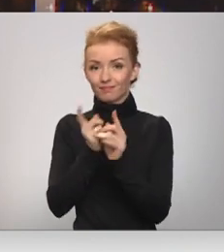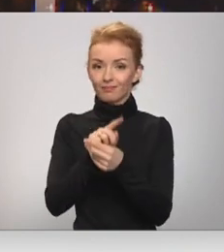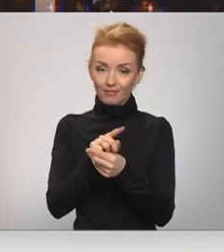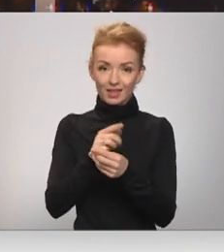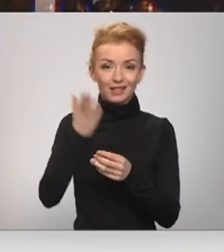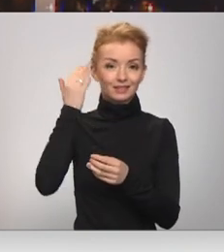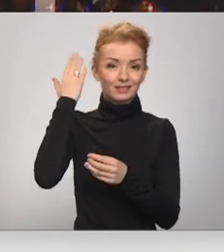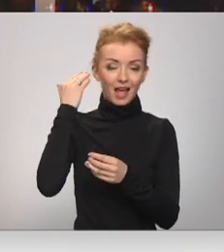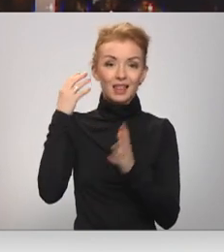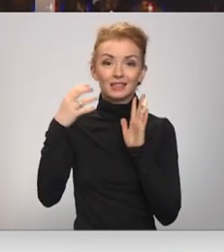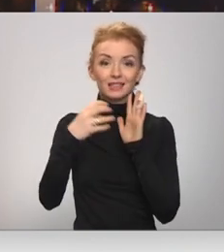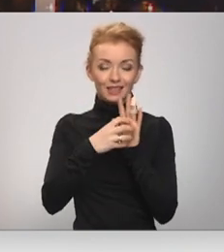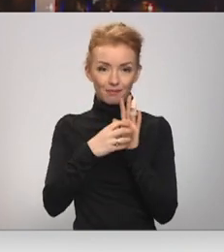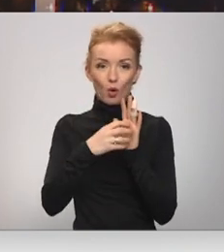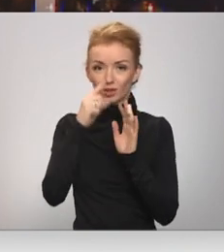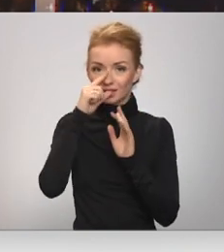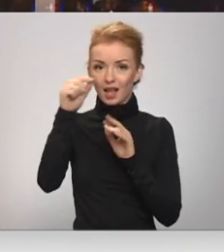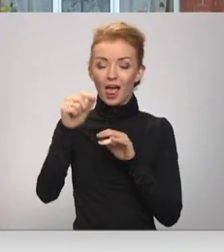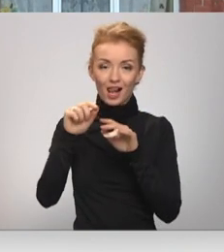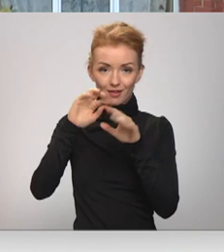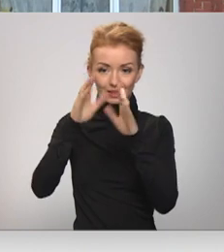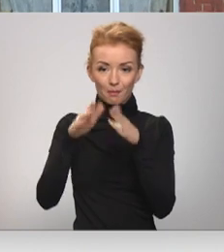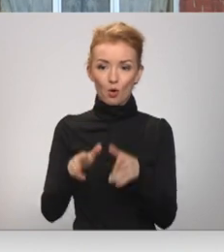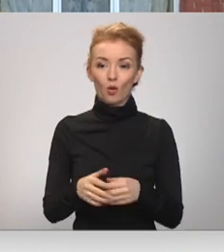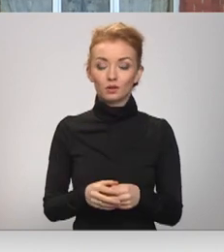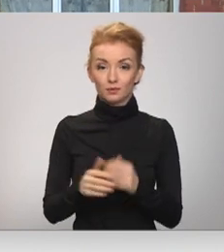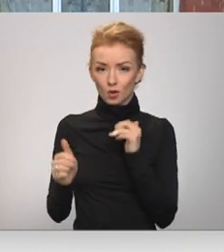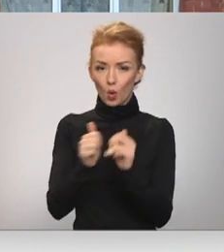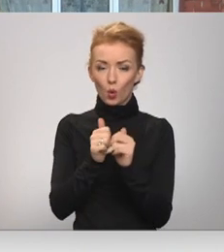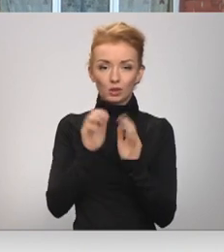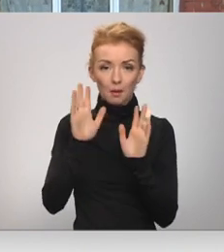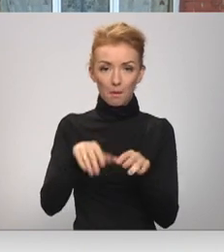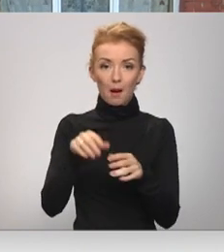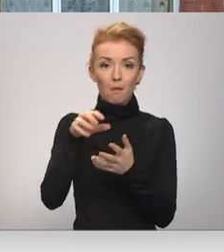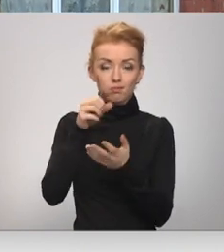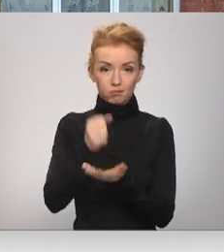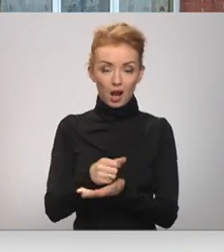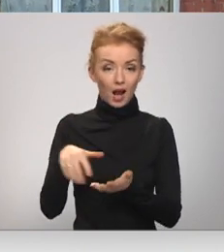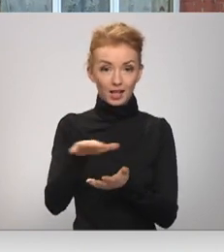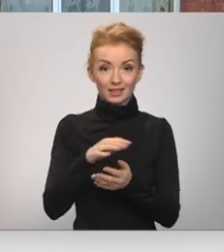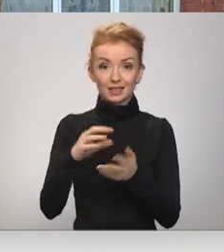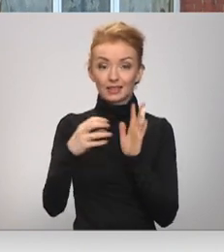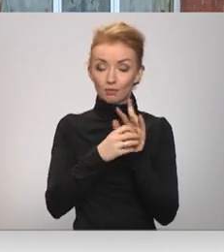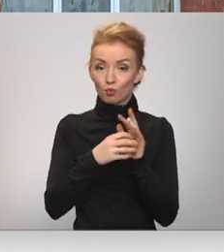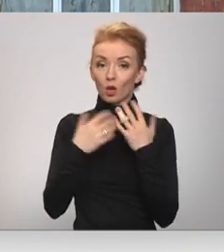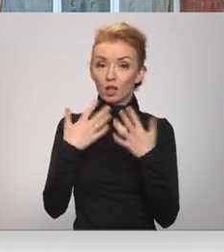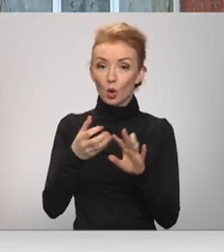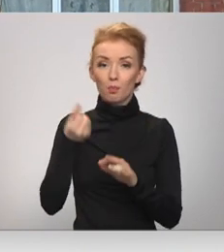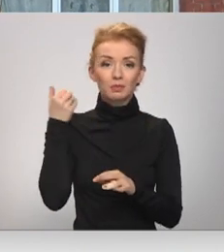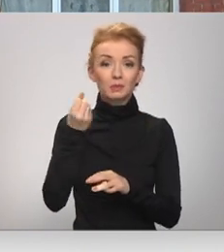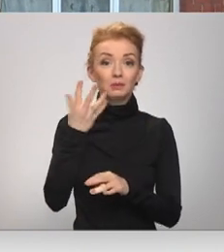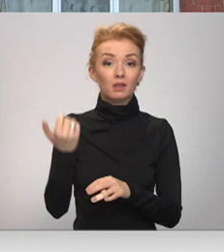izcinais simbols – dzērve. Konkurss par pagastu simbolu lielautas tika rīkots pirms 15